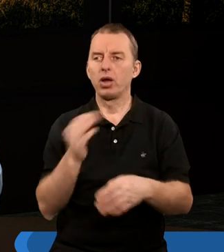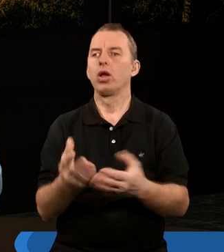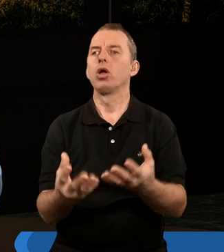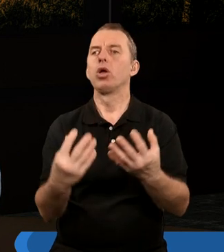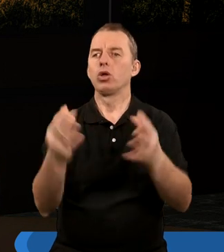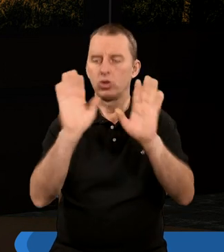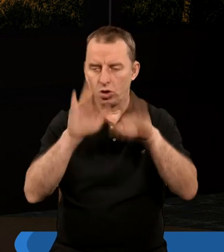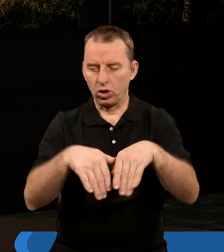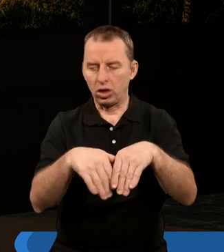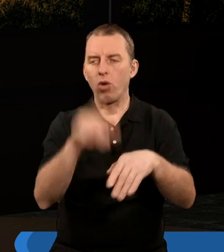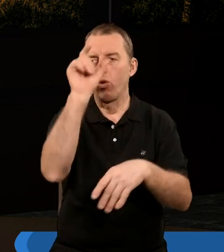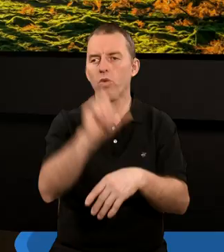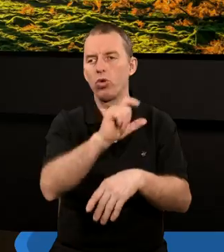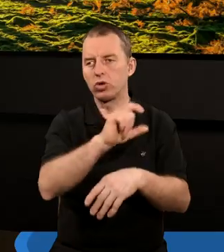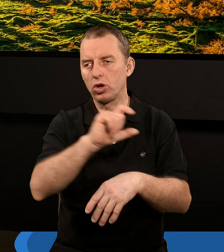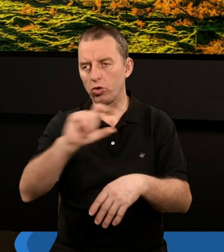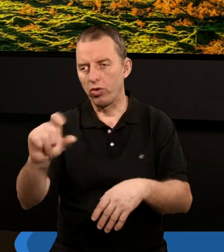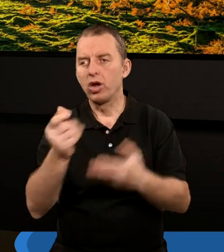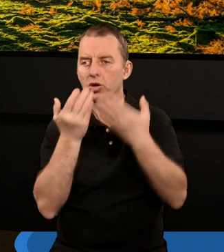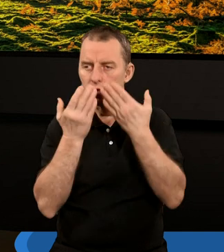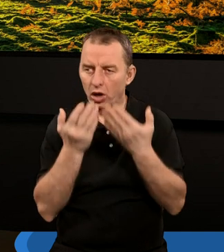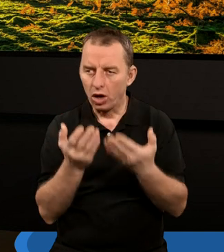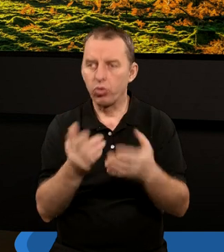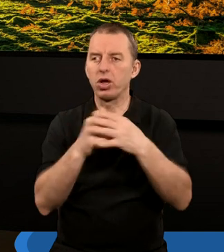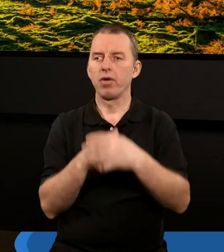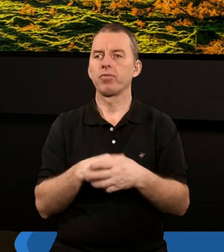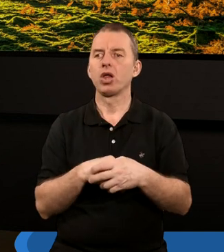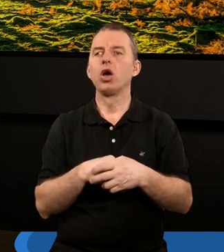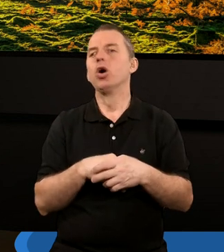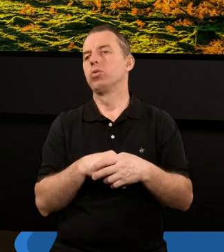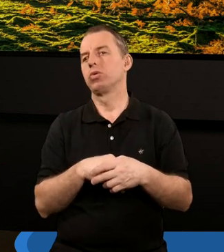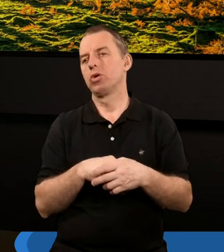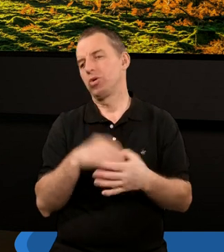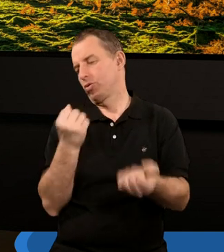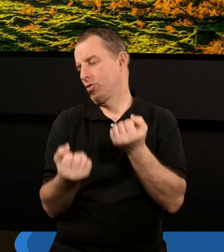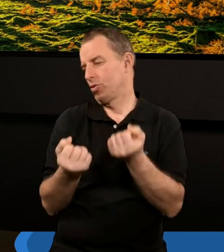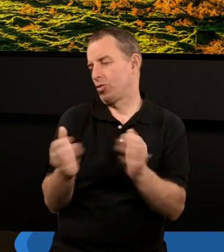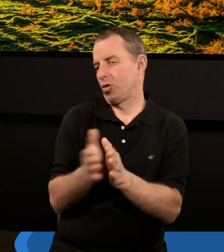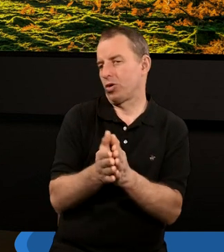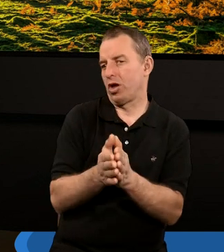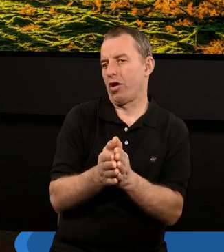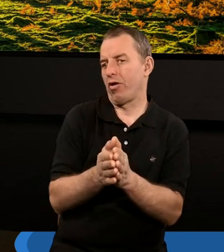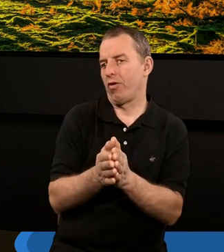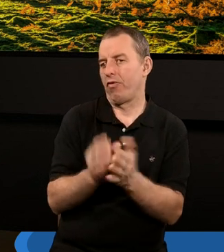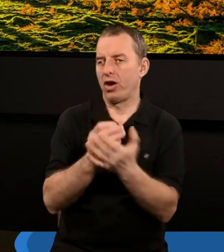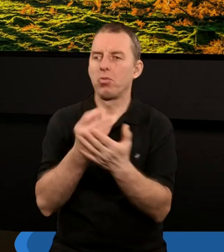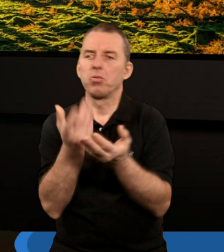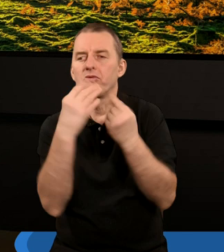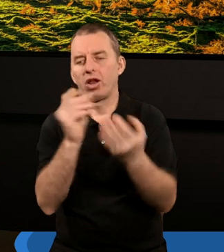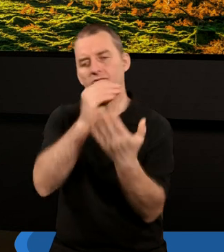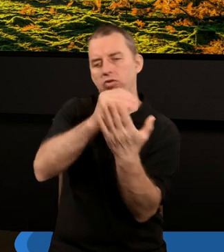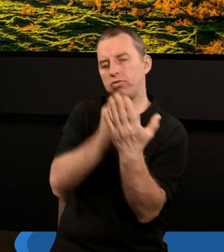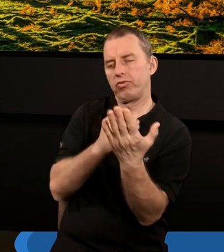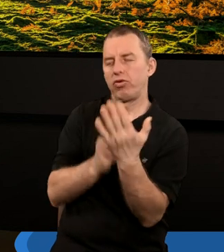został ukrzyżowany. Dziękuję. O, krótki fragment, ale bardzo wiele takich